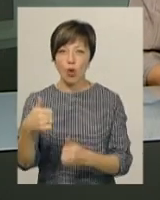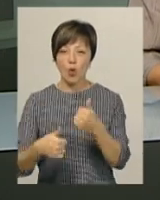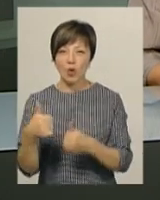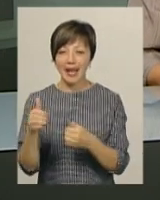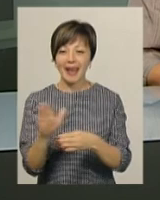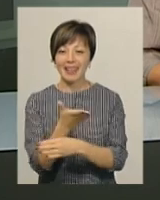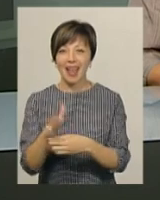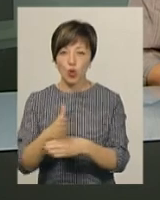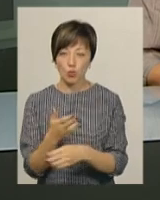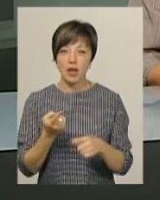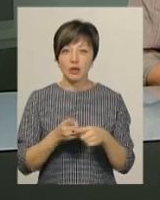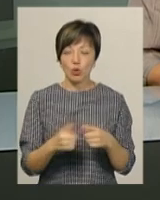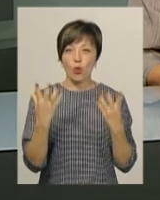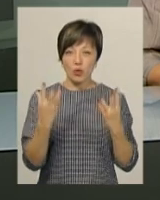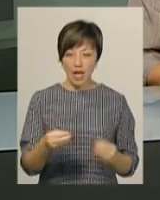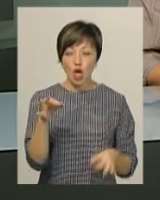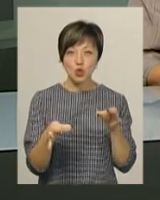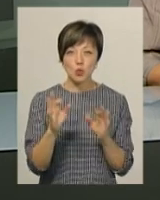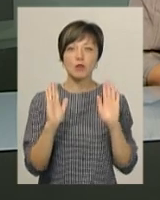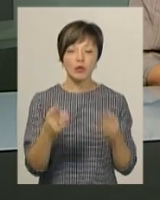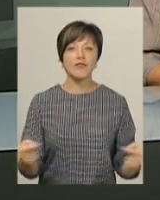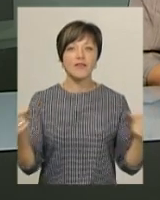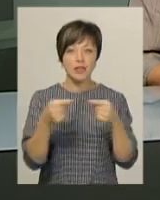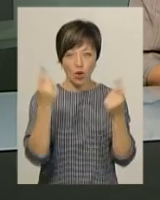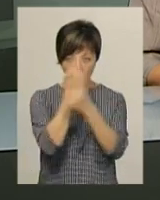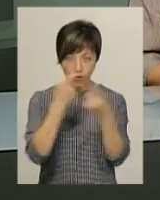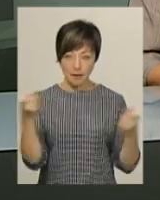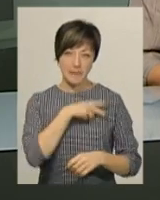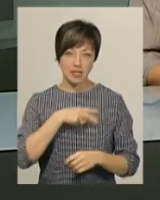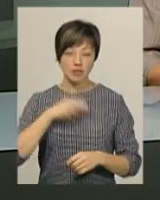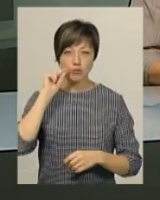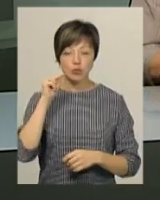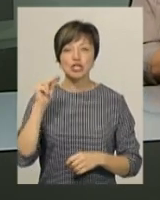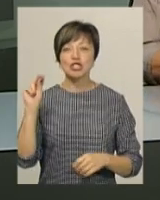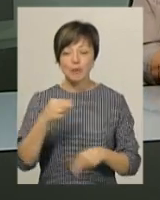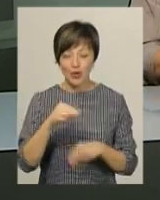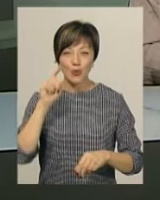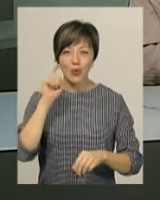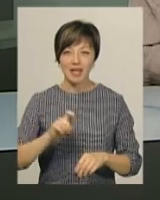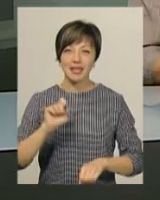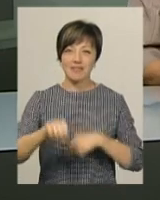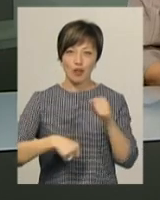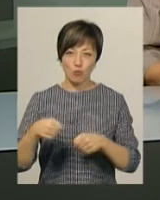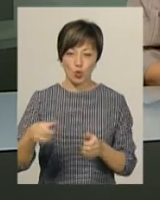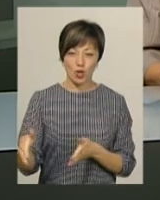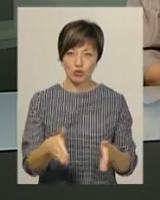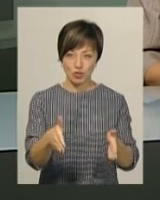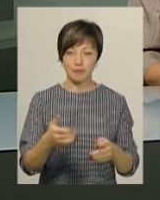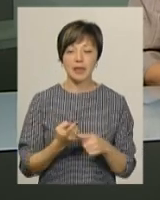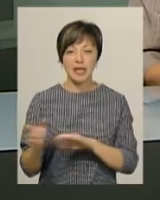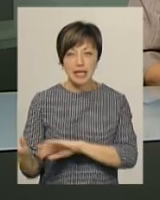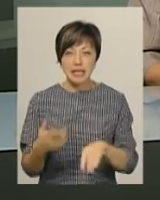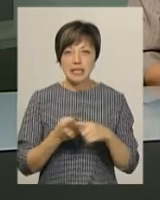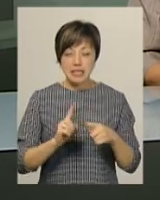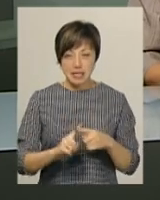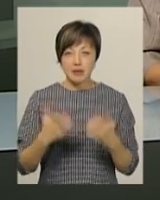«Критеріум». Цього ж дня суддів визначать та оголосять призерів чемпіонату України з велоспорту на шосе. Цими вихідними